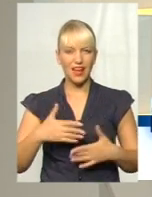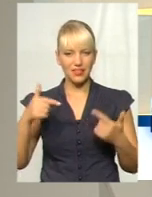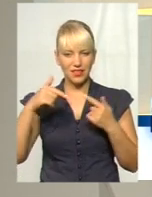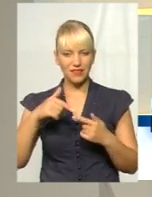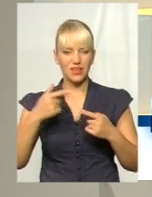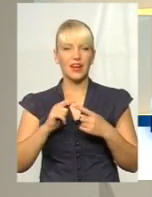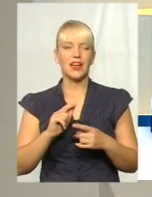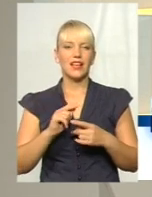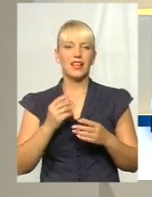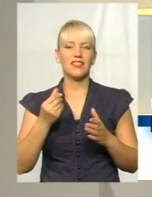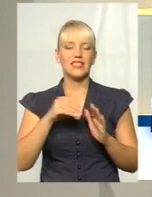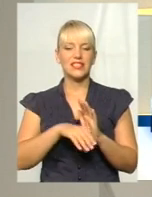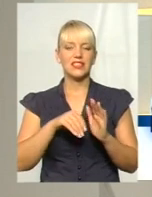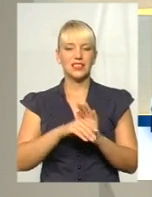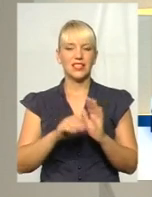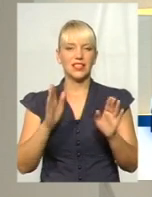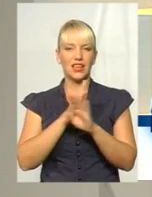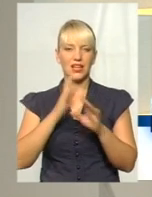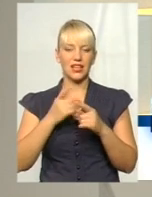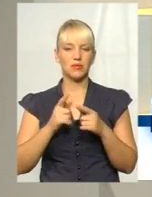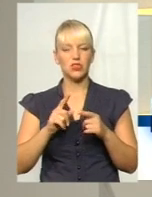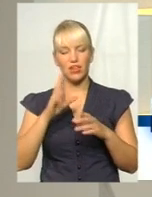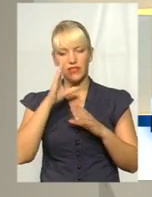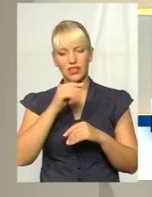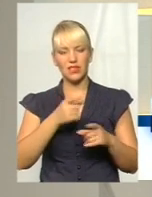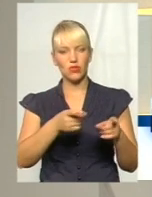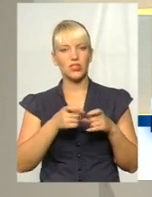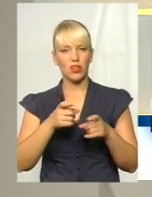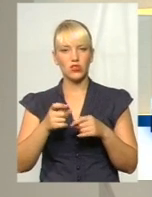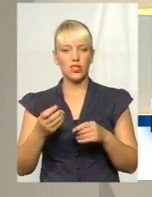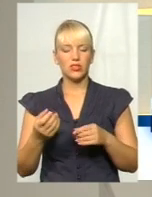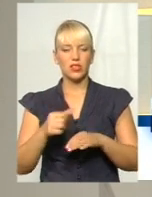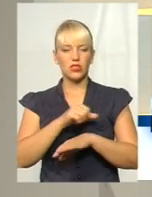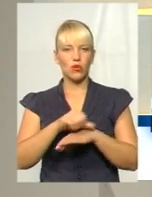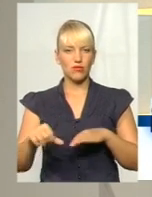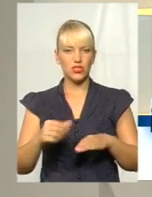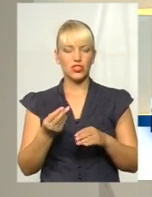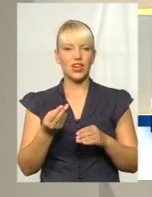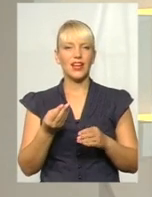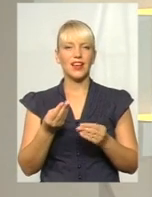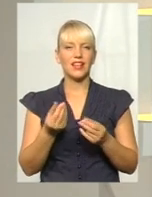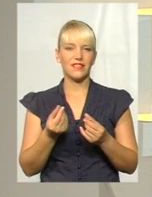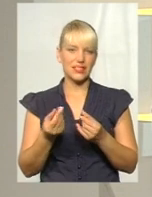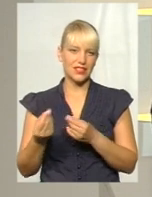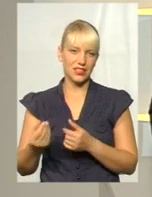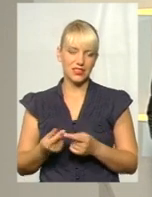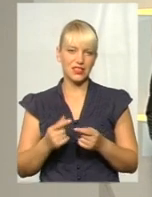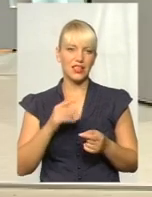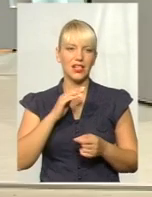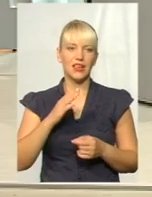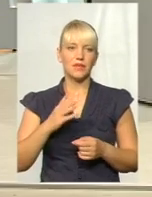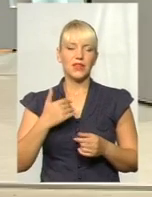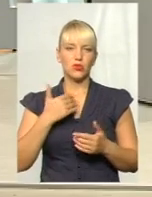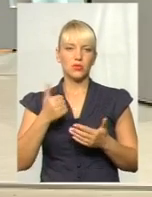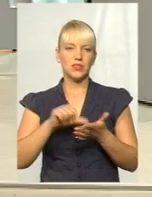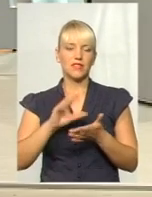ми говоримо саме про те, чи ефективно залучають зовнішні інвестиції керівники нашої області. І я хочу представити вам наших гостей.